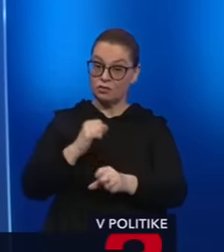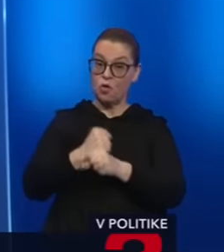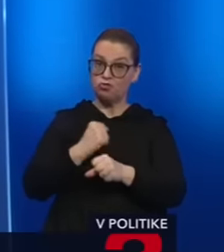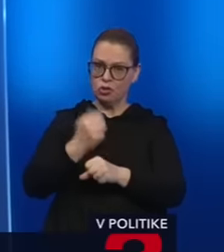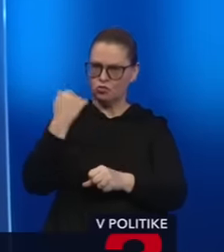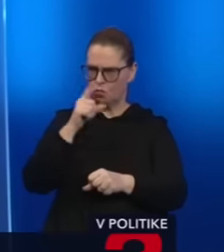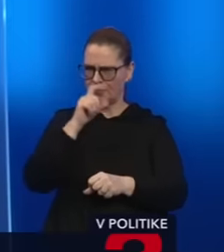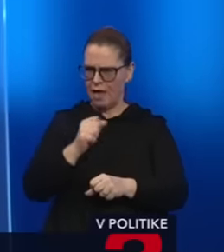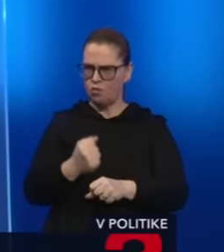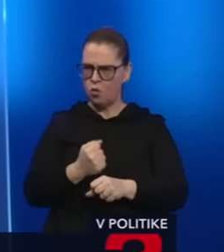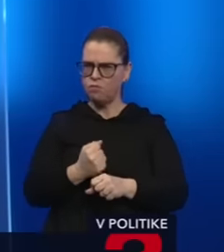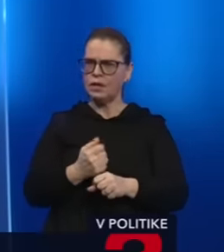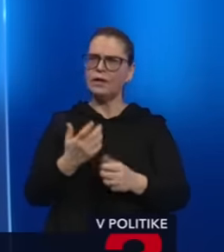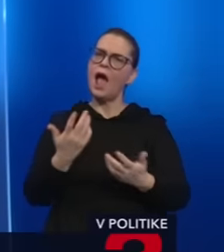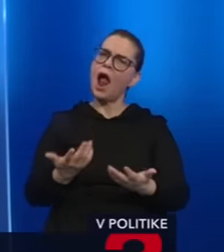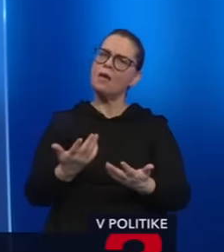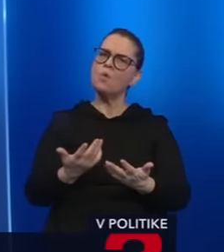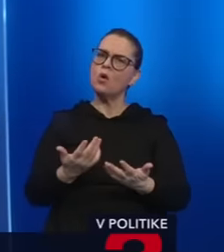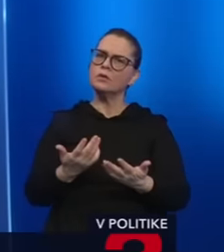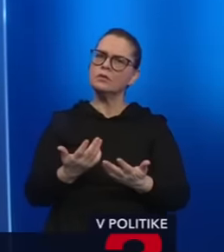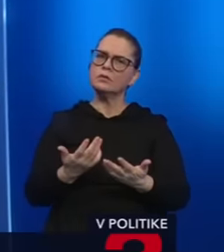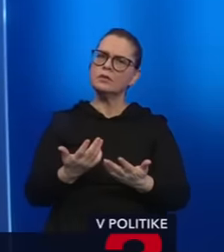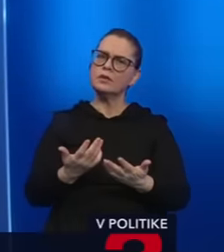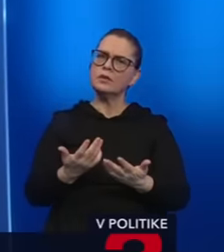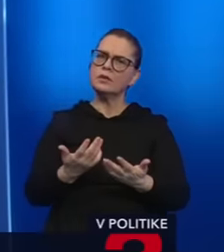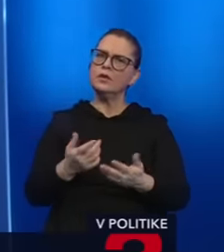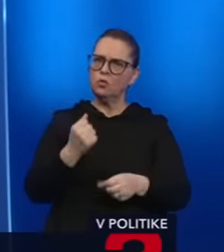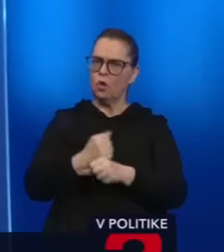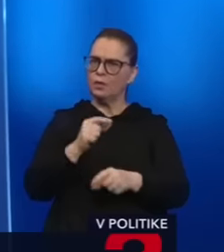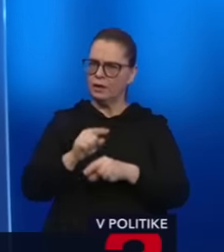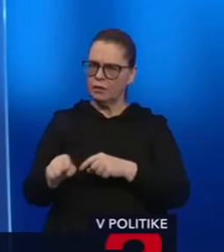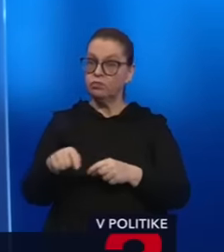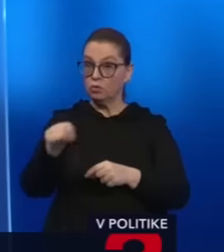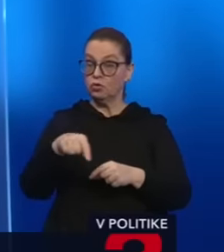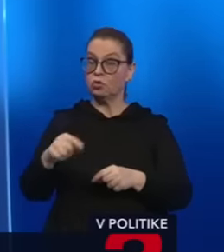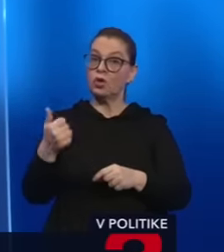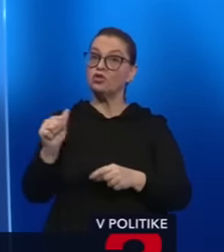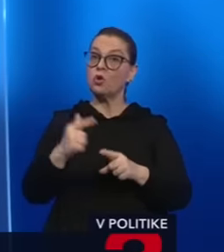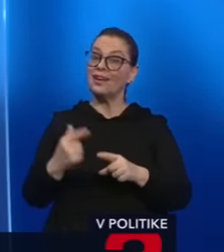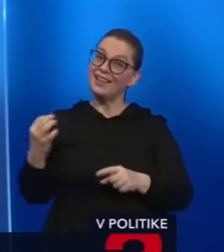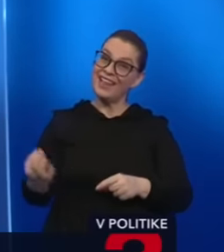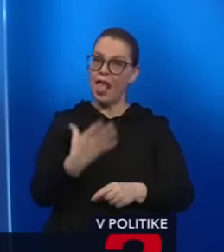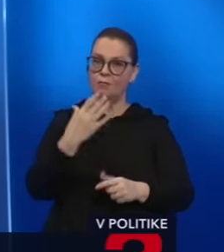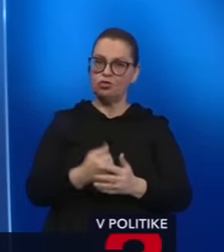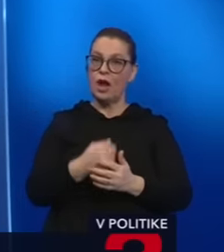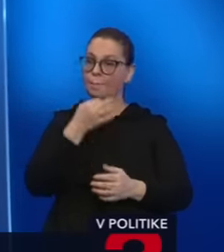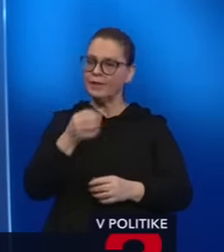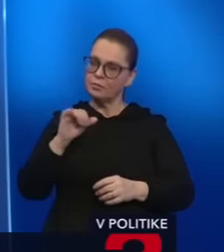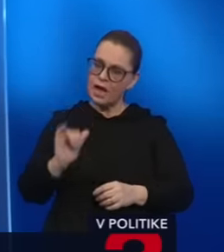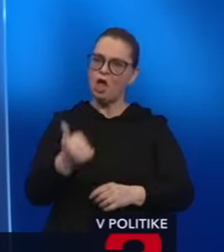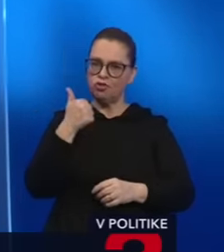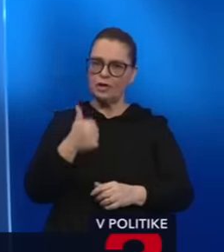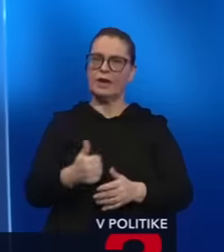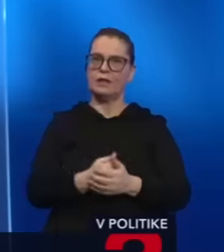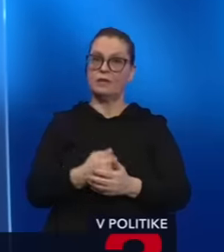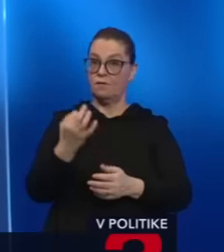pochybili alebo naozaj, že zlíhali, tak to je stokrát efektívnejšie. A pýtam sa ešte raz, keď vám